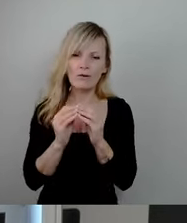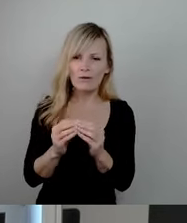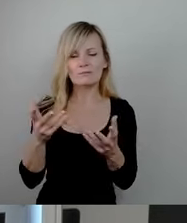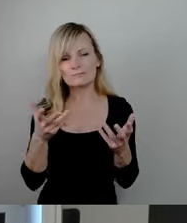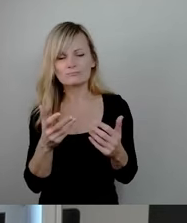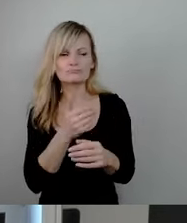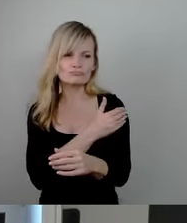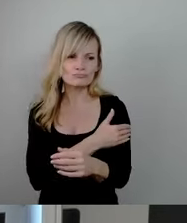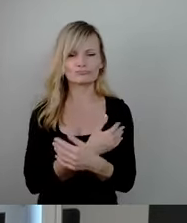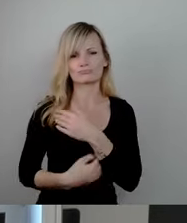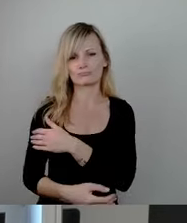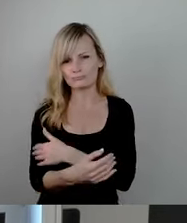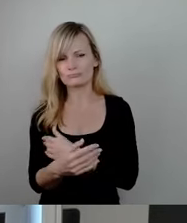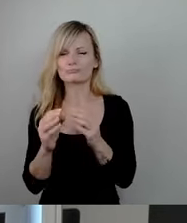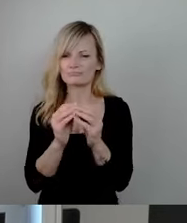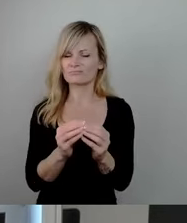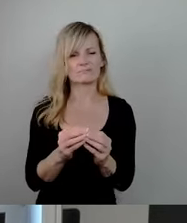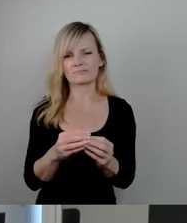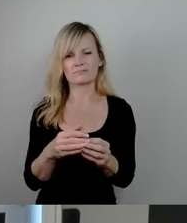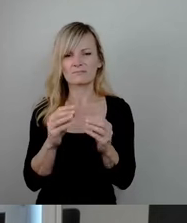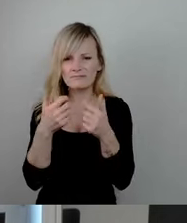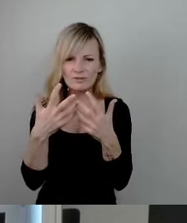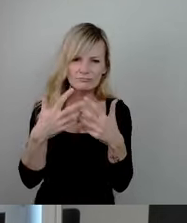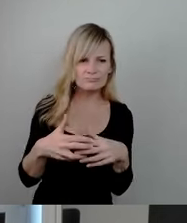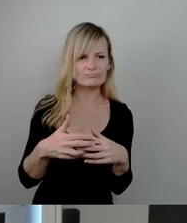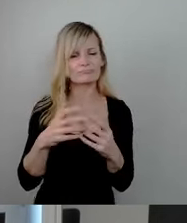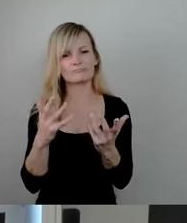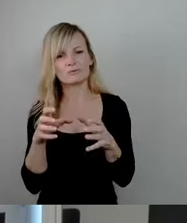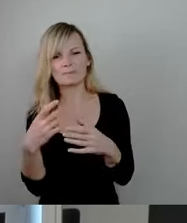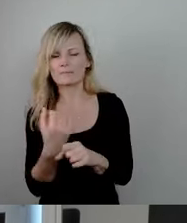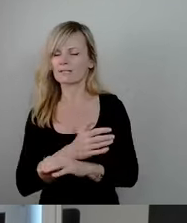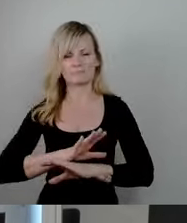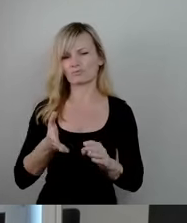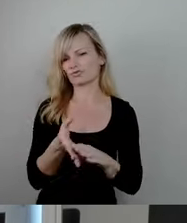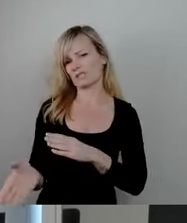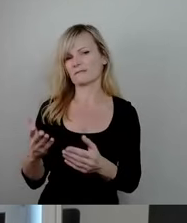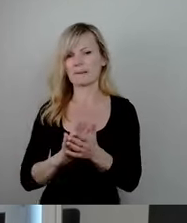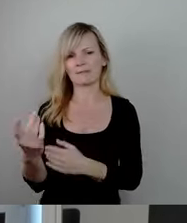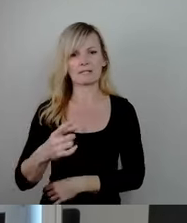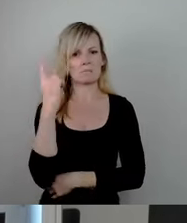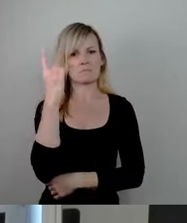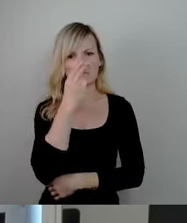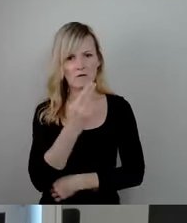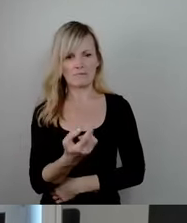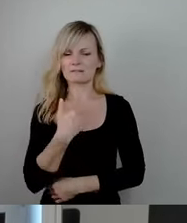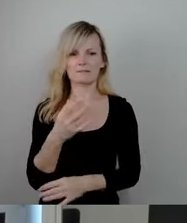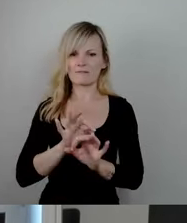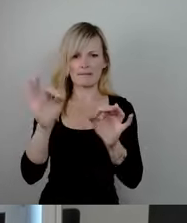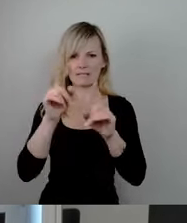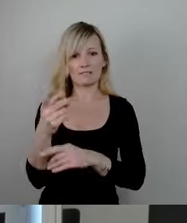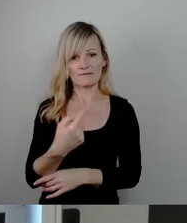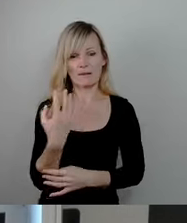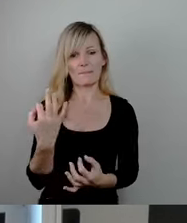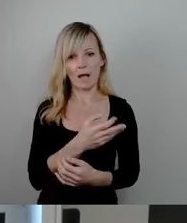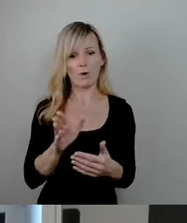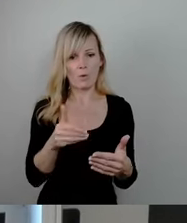Deutschland gerade massiv am Scheitern ist. Mit erhobenem Zeigefinger werden wir nichts verbessern. Wir brauchen einfach Polizei vor Ort.